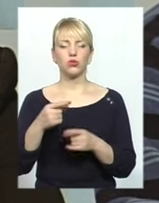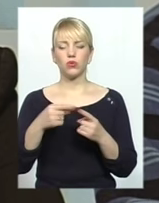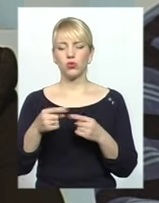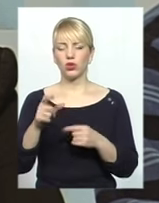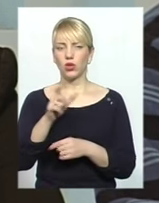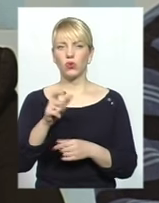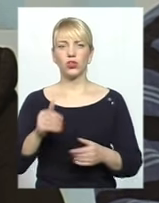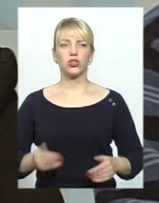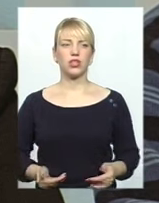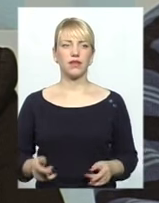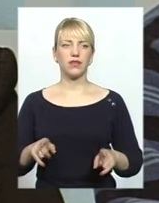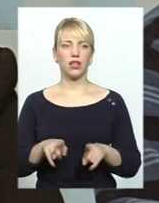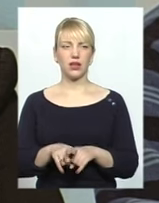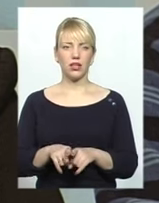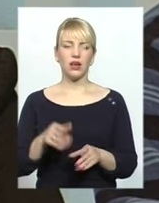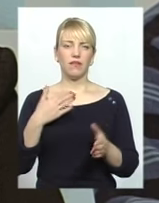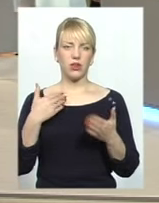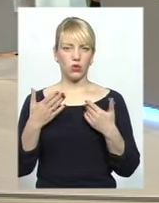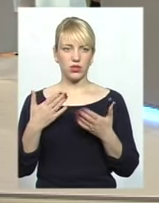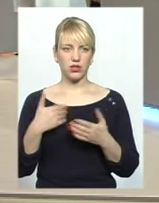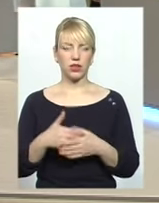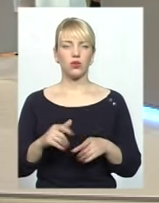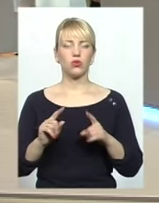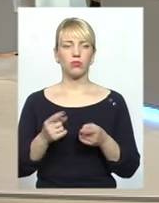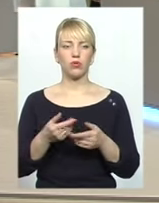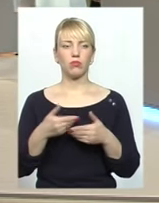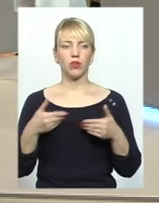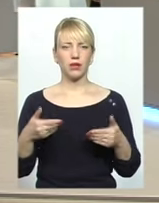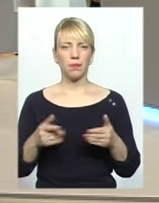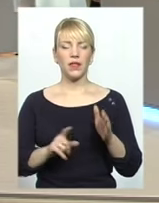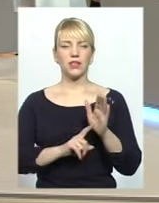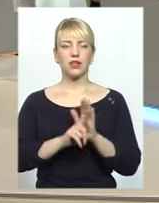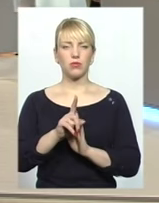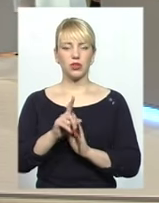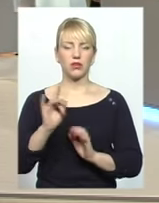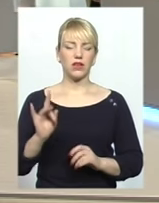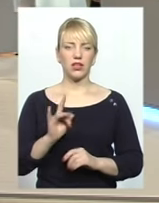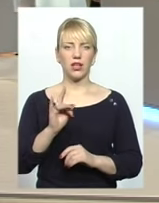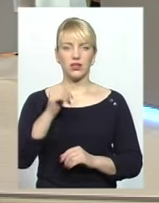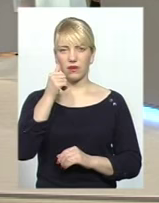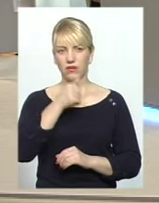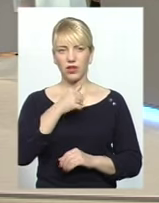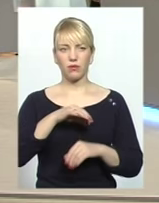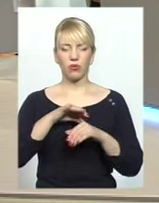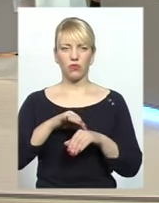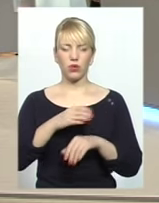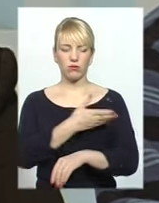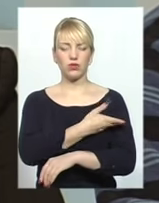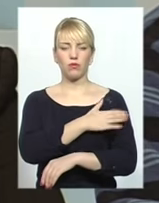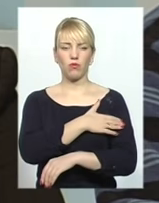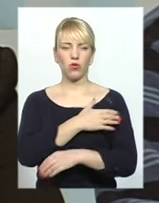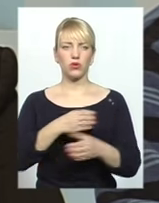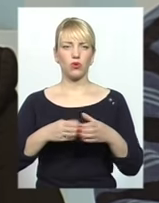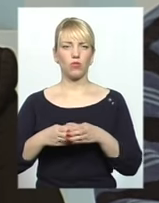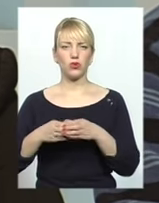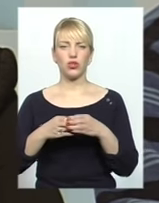в таких, знаєте, відносинах. Тому ми започаткували раз в рік, проводимо з польською общиною фестиваль